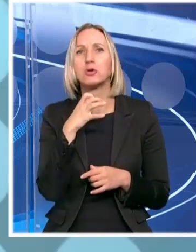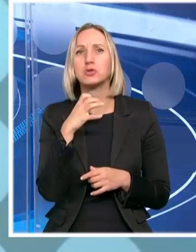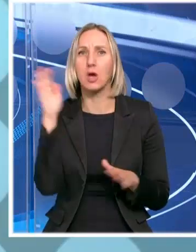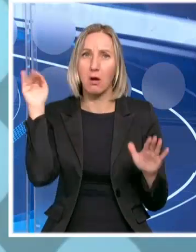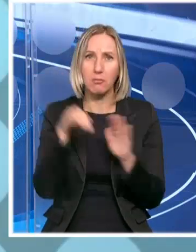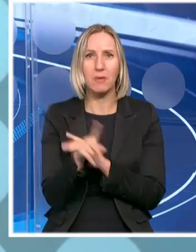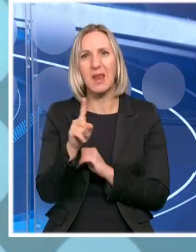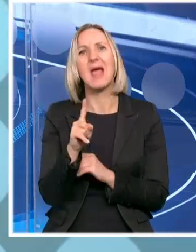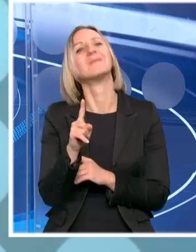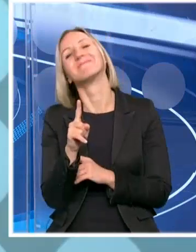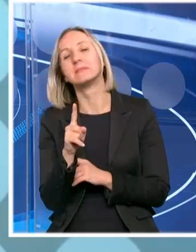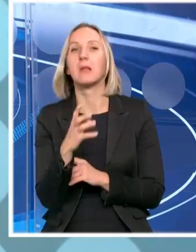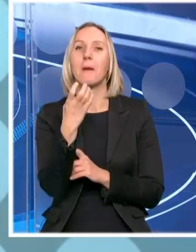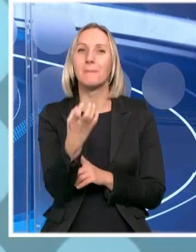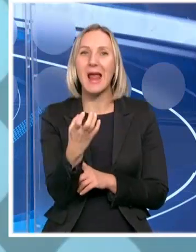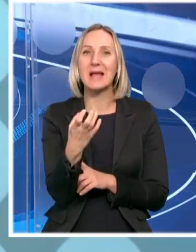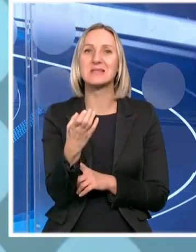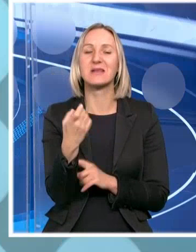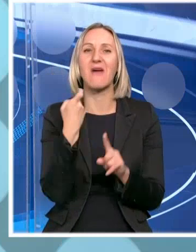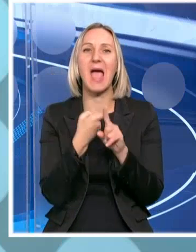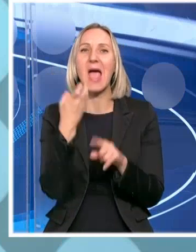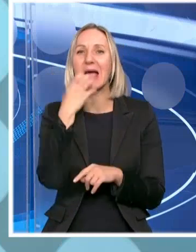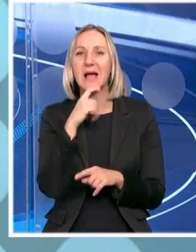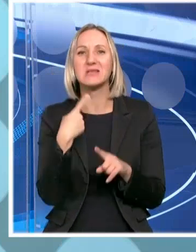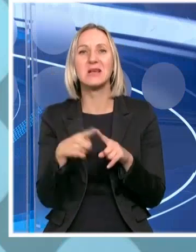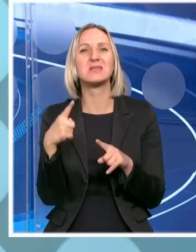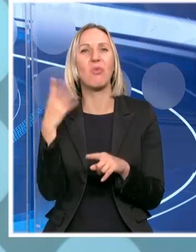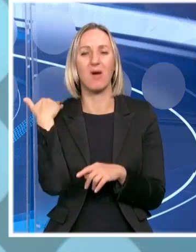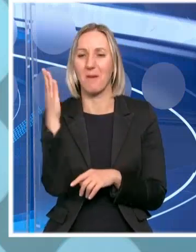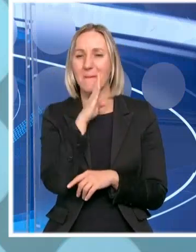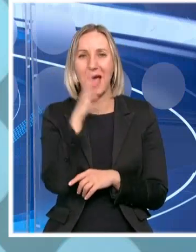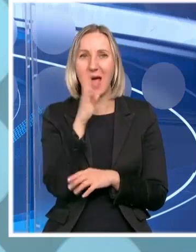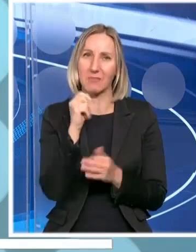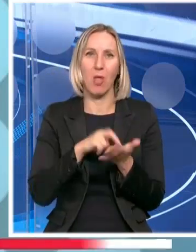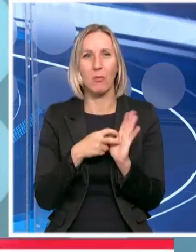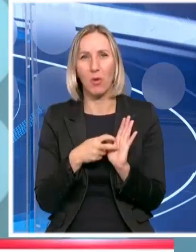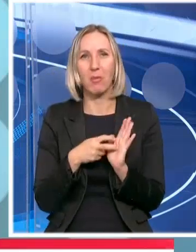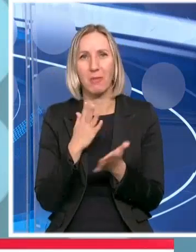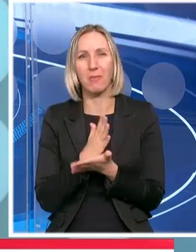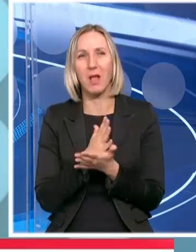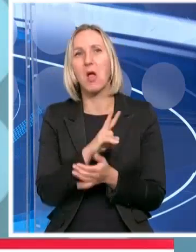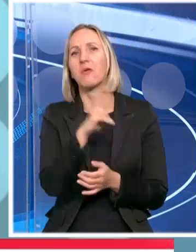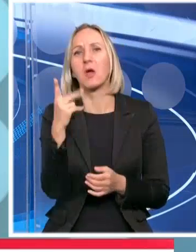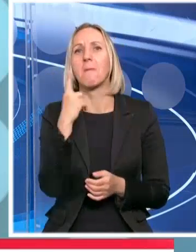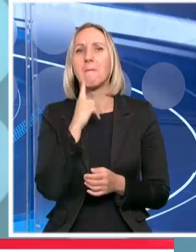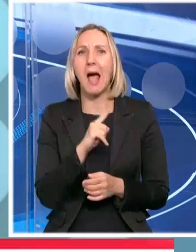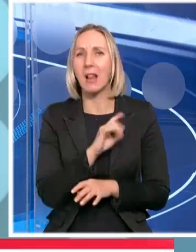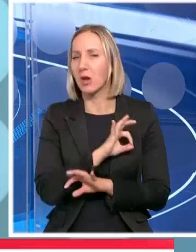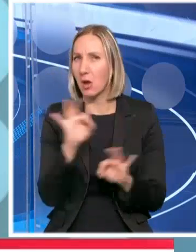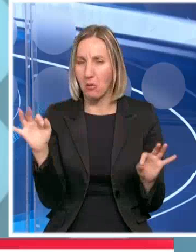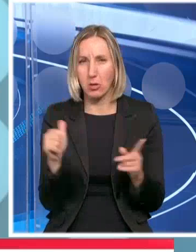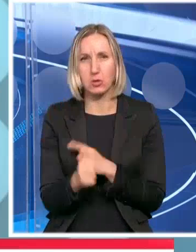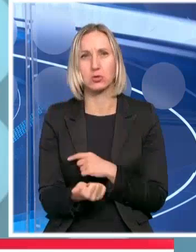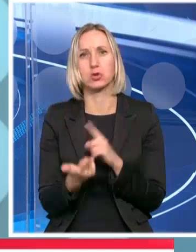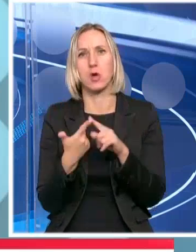Breskva i Kajsija u jednom trenutku zbog klimatskih prilika u martu, mesecu, imali smo problema, ali što se tiče svih drugih, malina, prošli smo jako